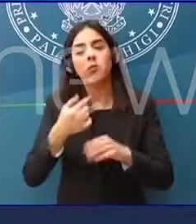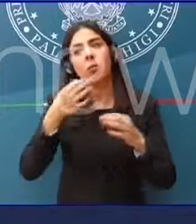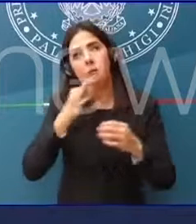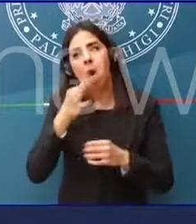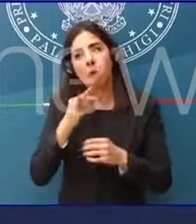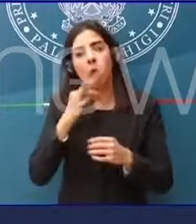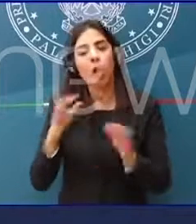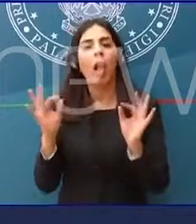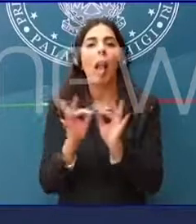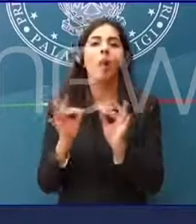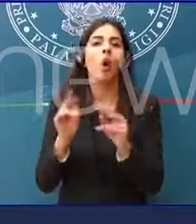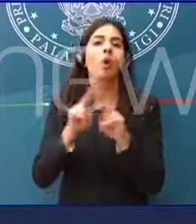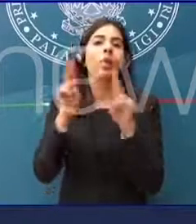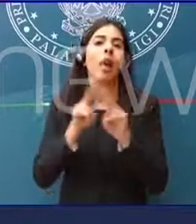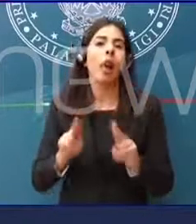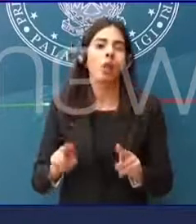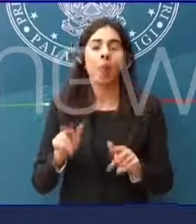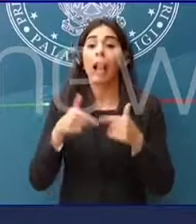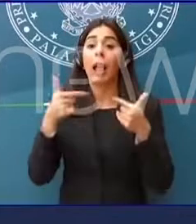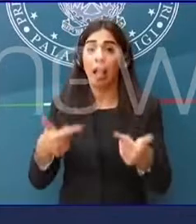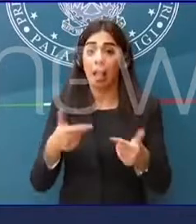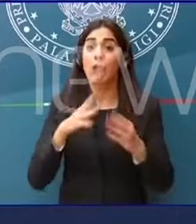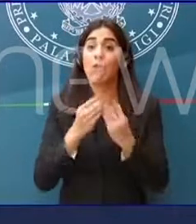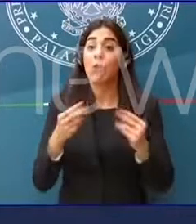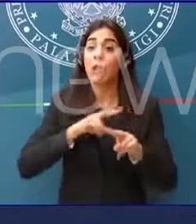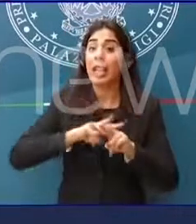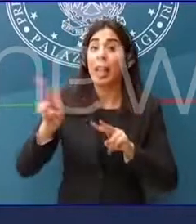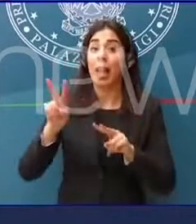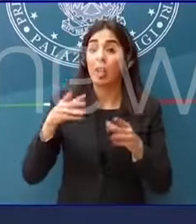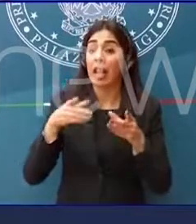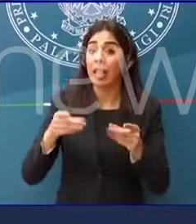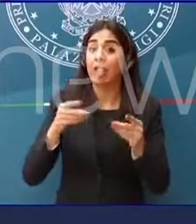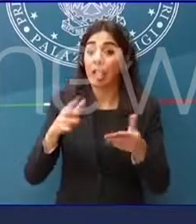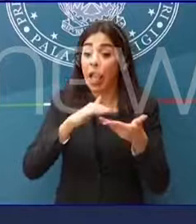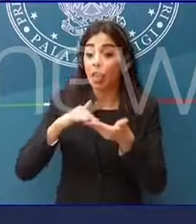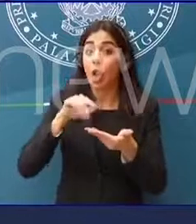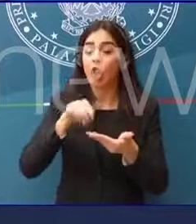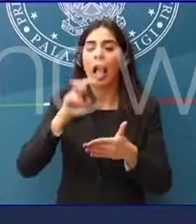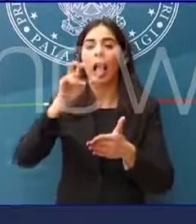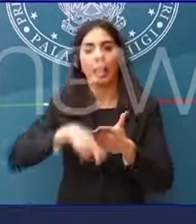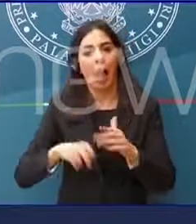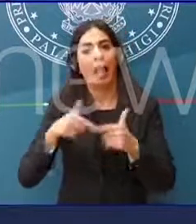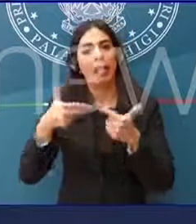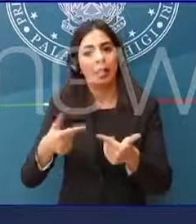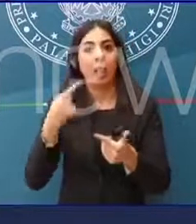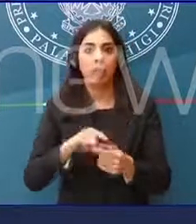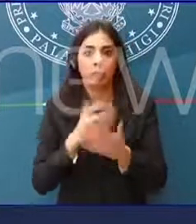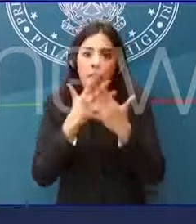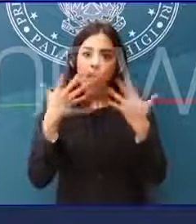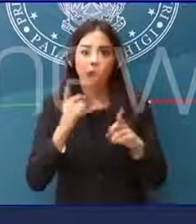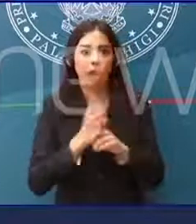internazionale che permetta la tassazione delle società digitali. Questo ovviamente è un grosso